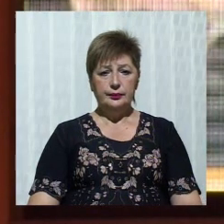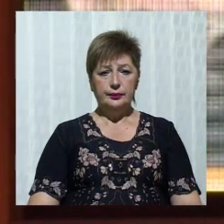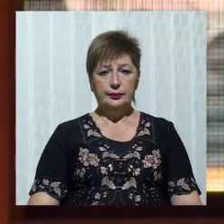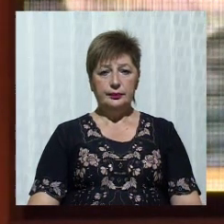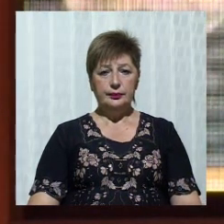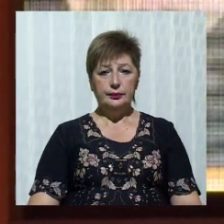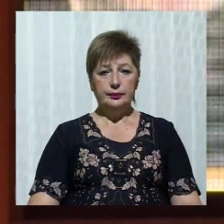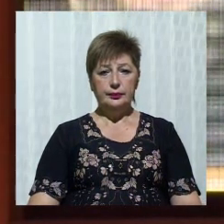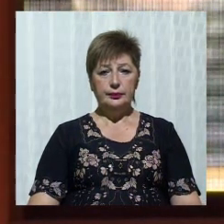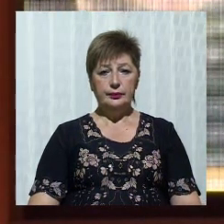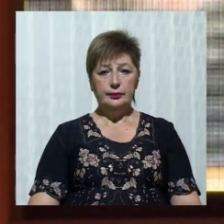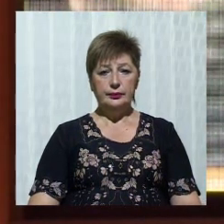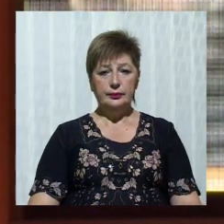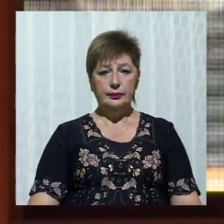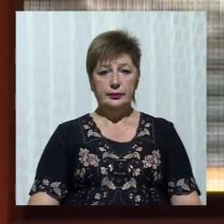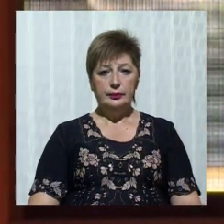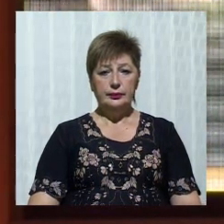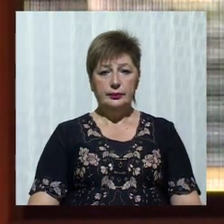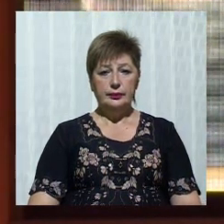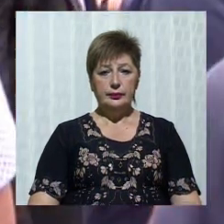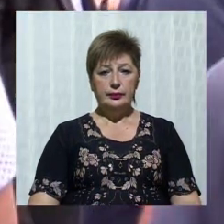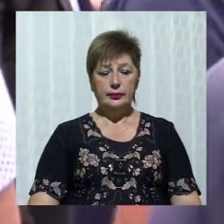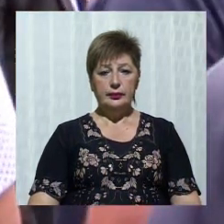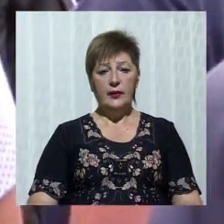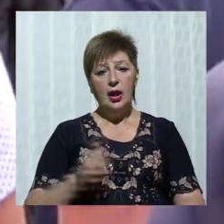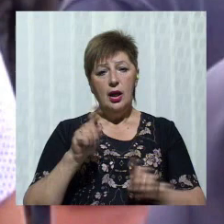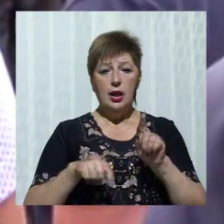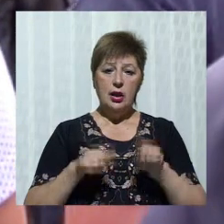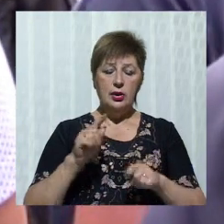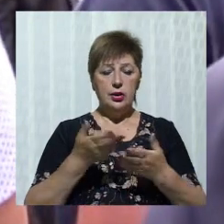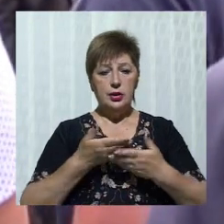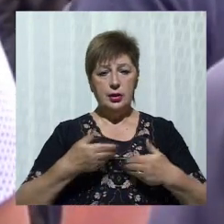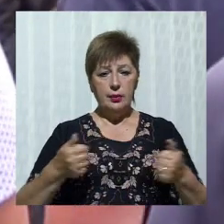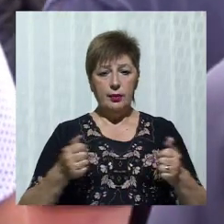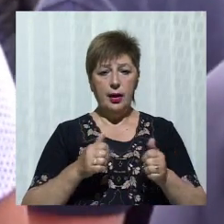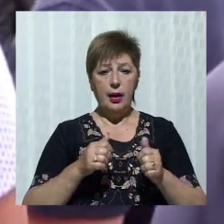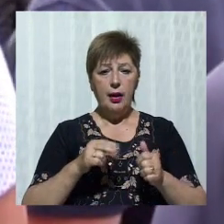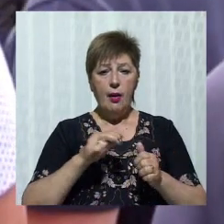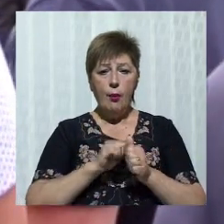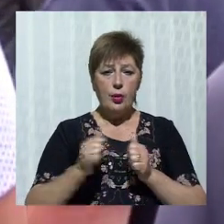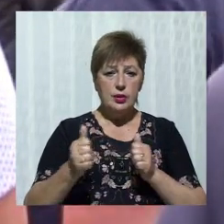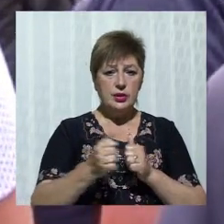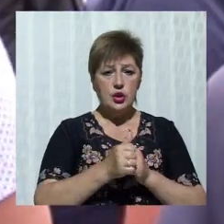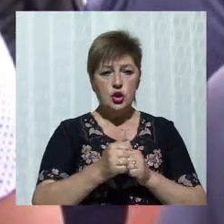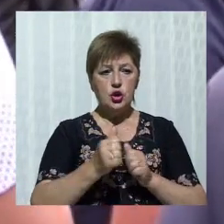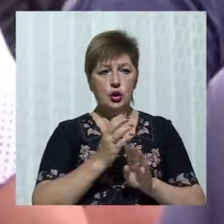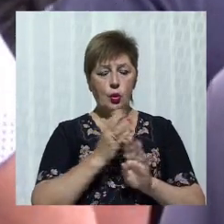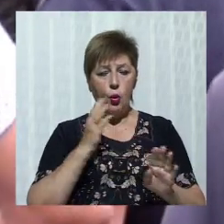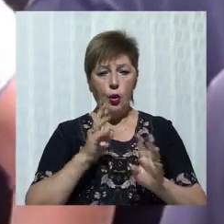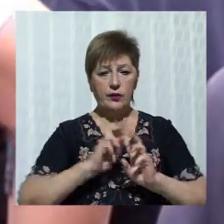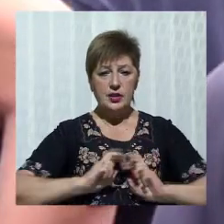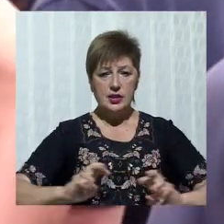питання, які ви там в обречісті хочете протащити». «Іноді ми позачергові сесії збираємо, щоб петиції